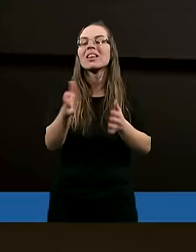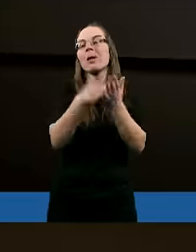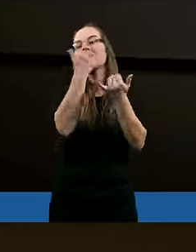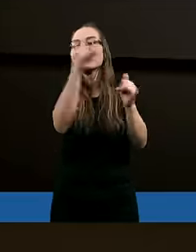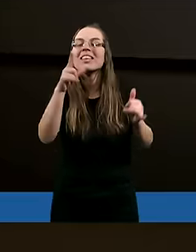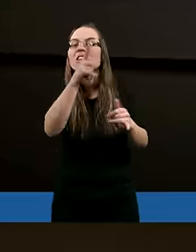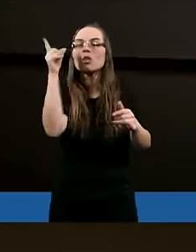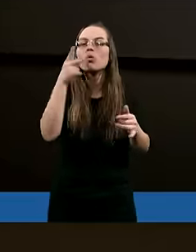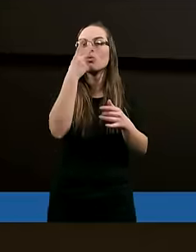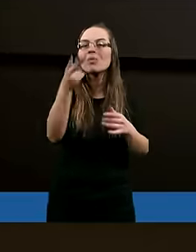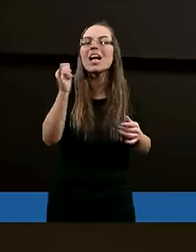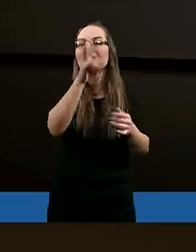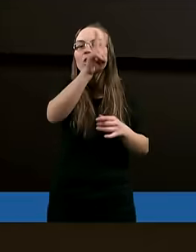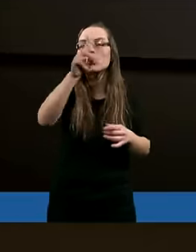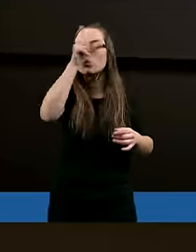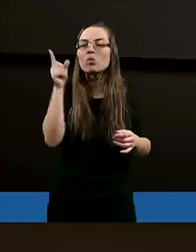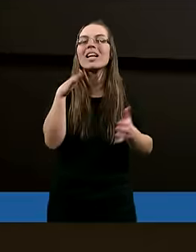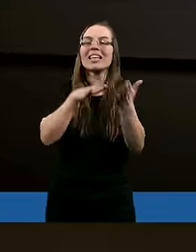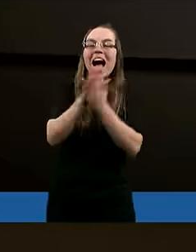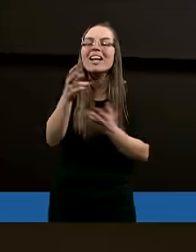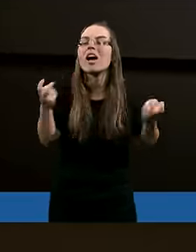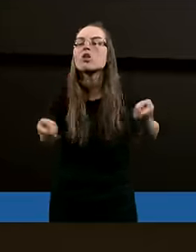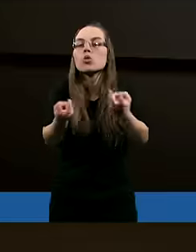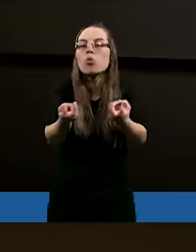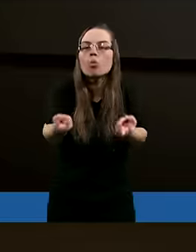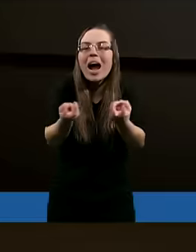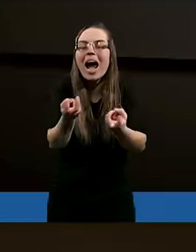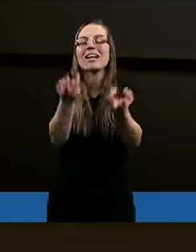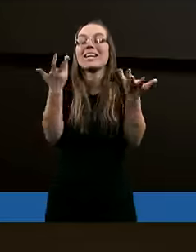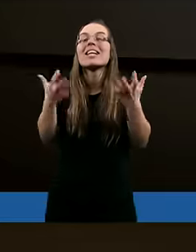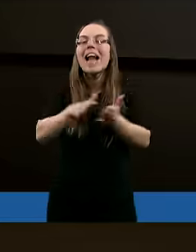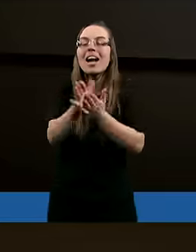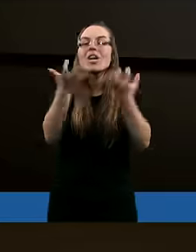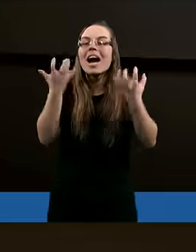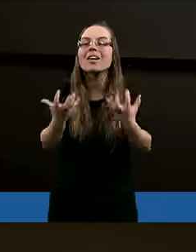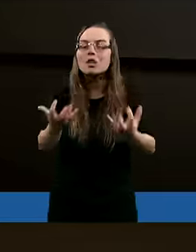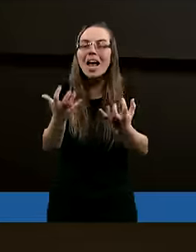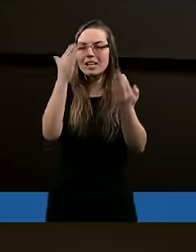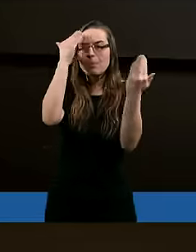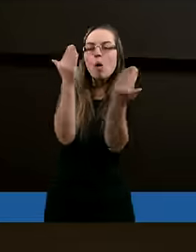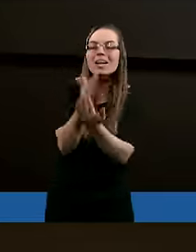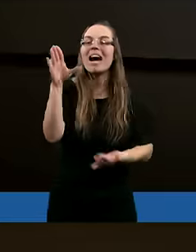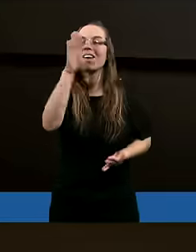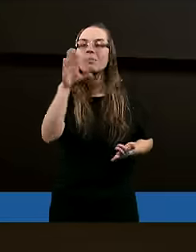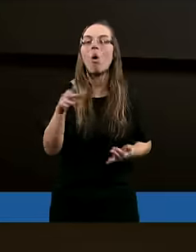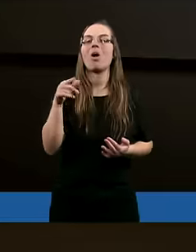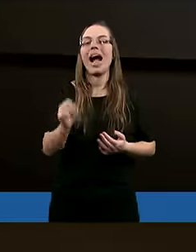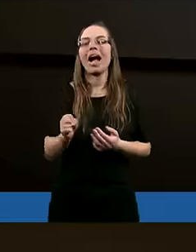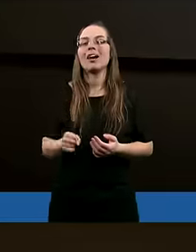patrzę na kogokolwiek, jak widzę, że ktoś zaczyna szukać, zaczyna chcieć poznawać Boga,